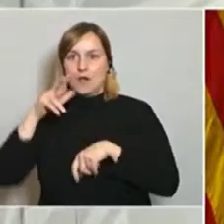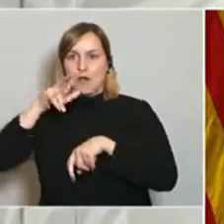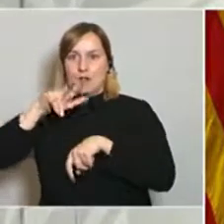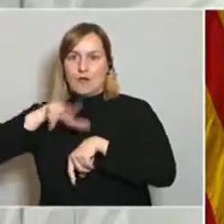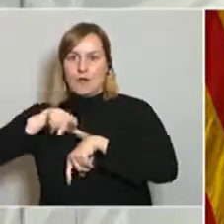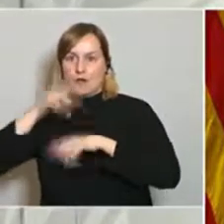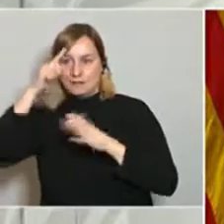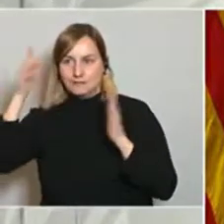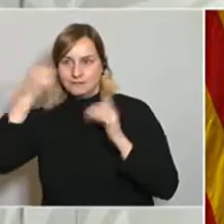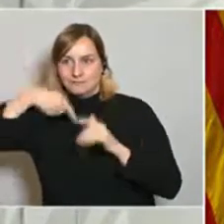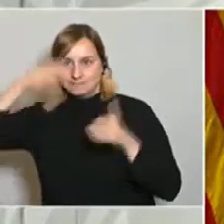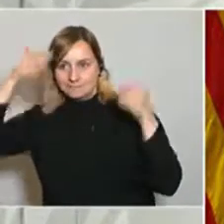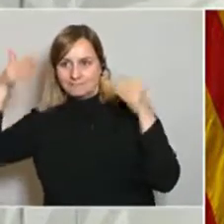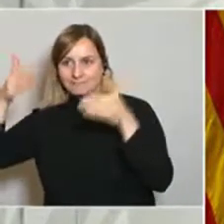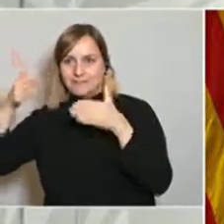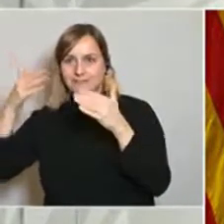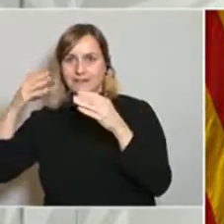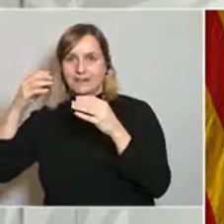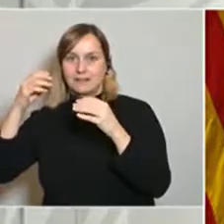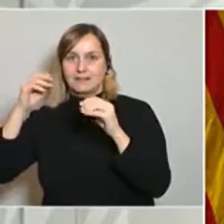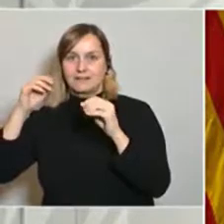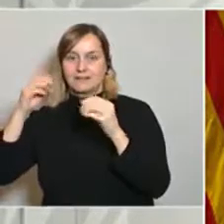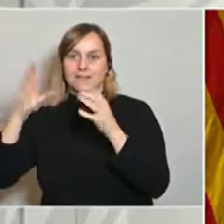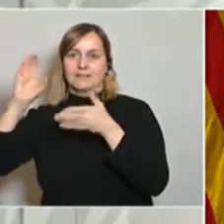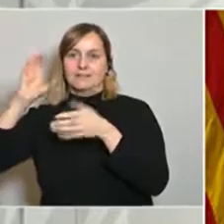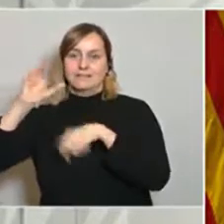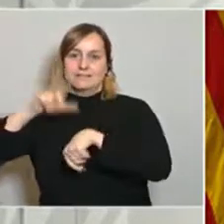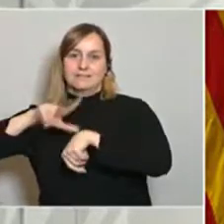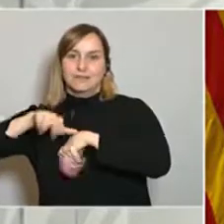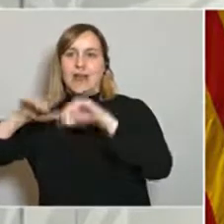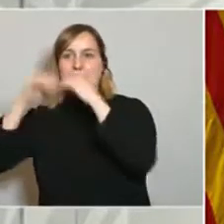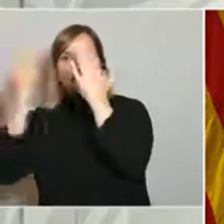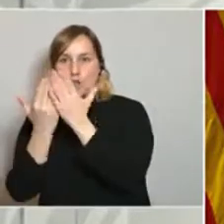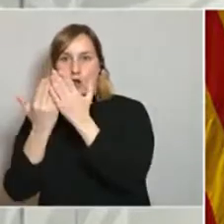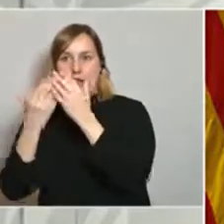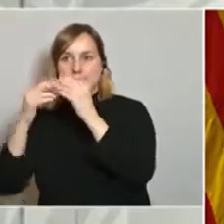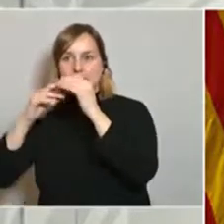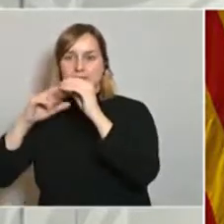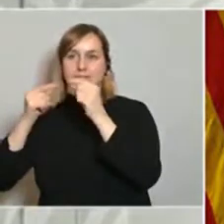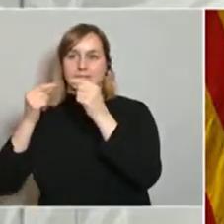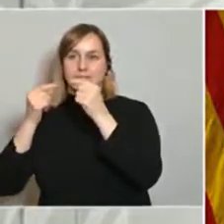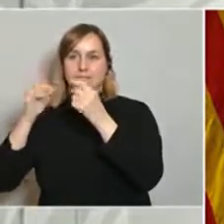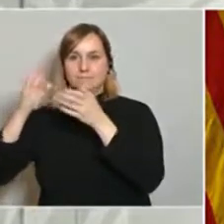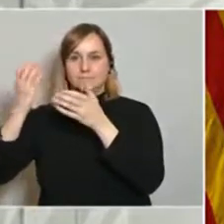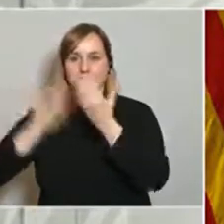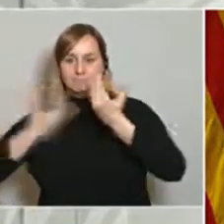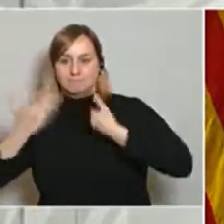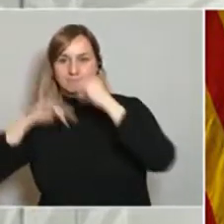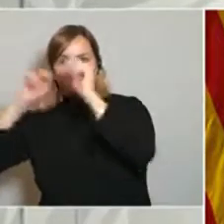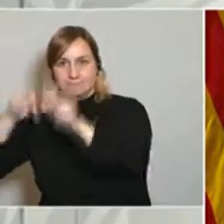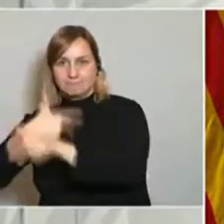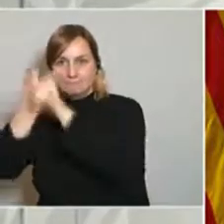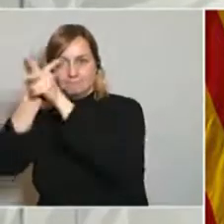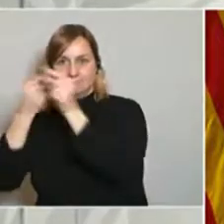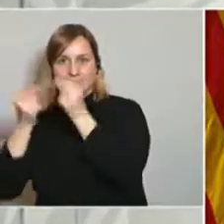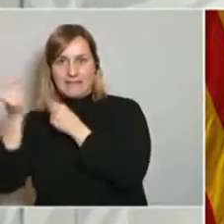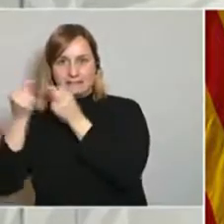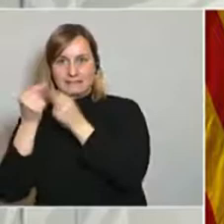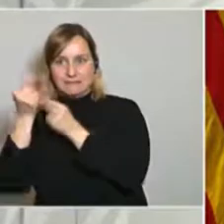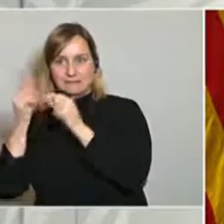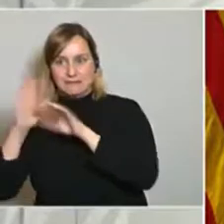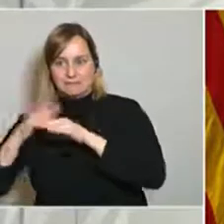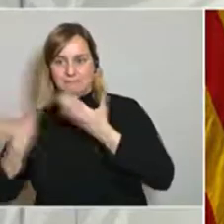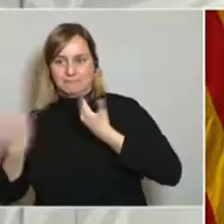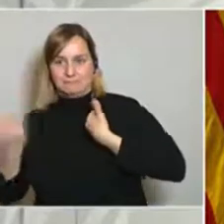les escoles han posat a disposició materials i algunes hores perquè els nens i nenes i adolescents